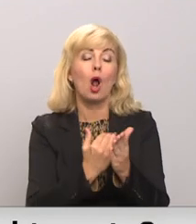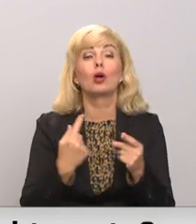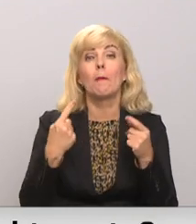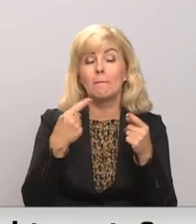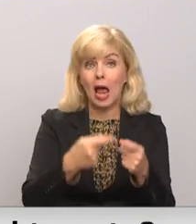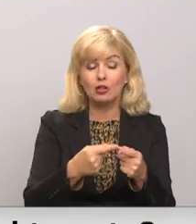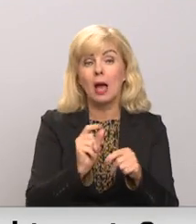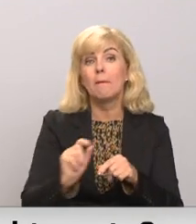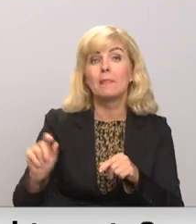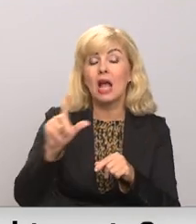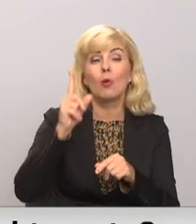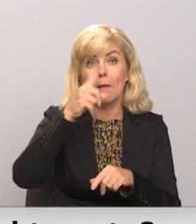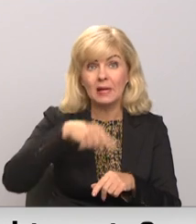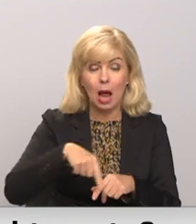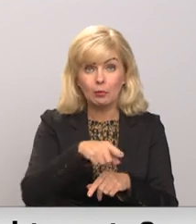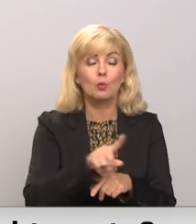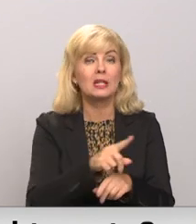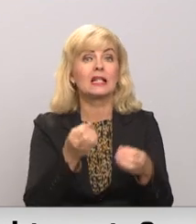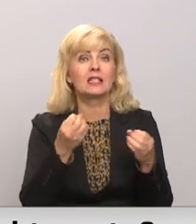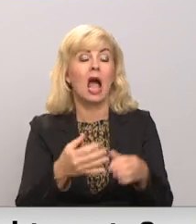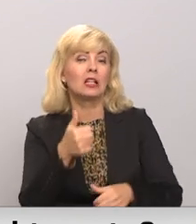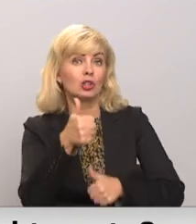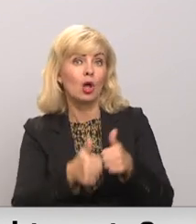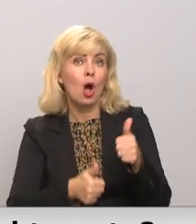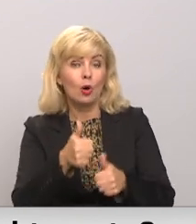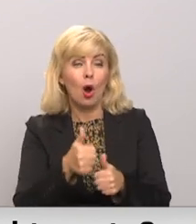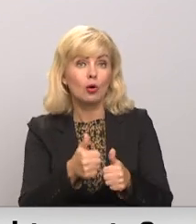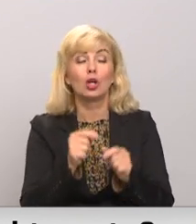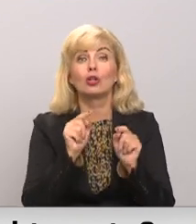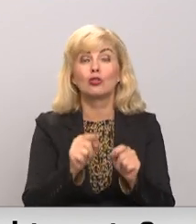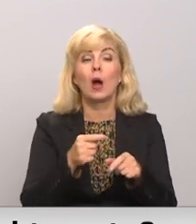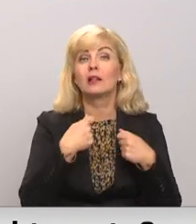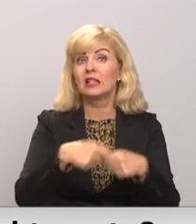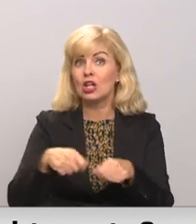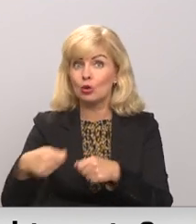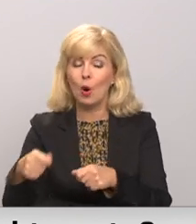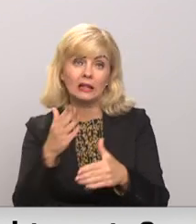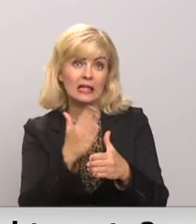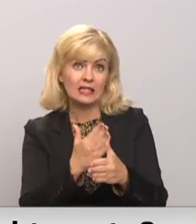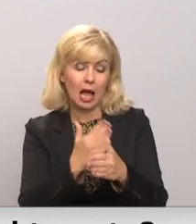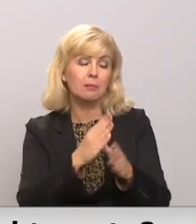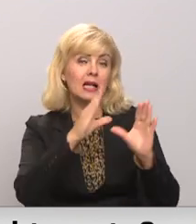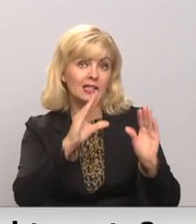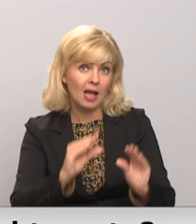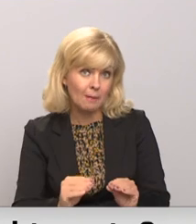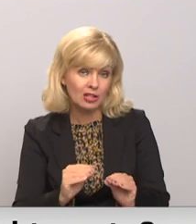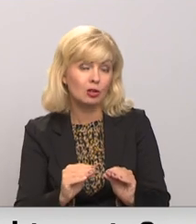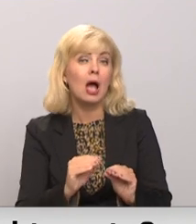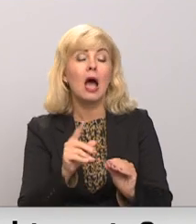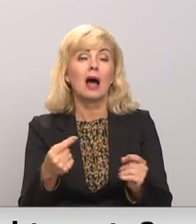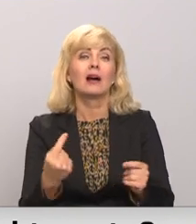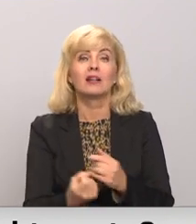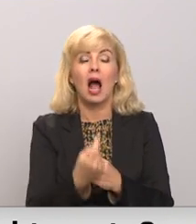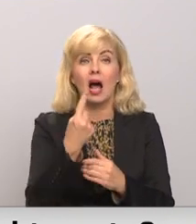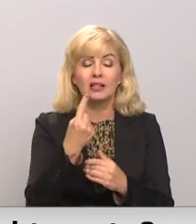Pie šāda pieaugoša pieprasījuma skaidrs, ka konkurence šo tirgotāju starpā samazināsies, kas radīs